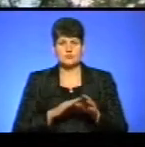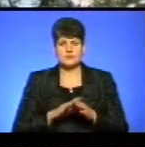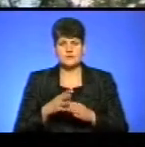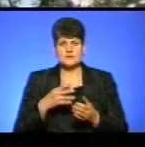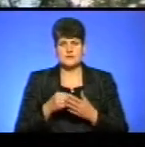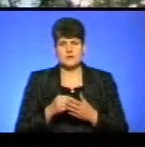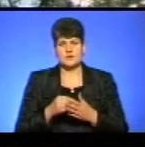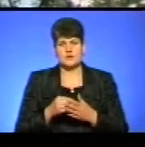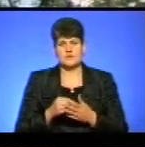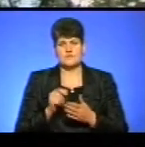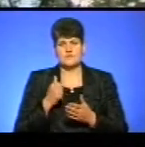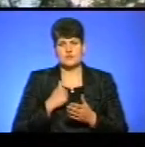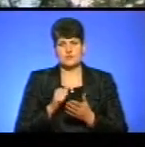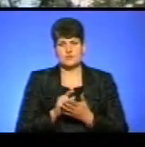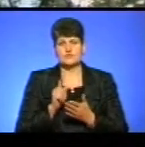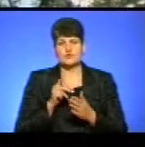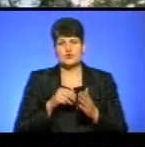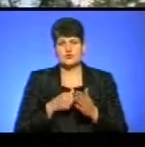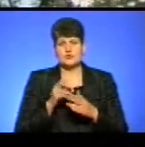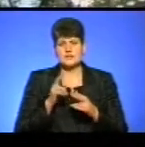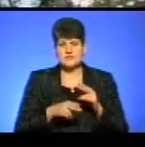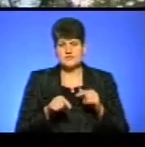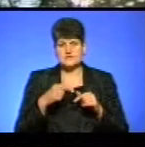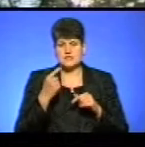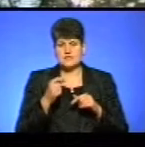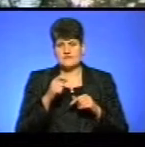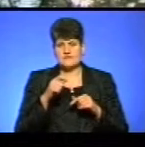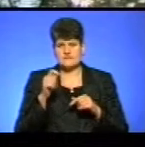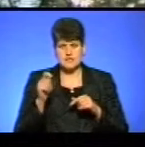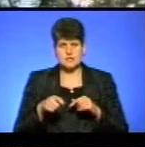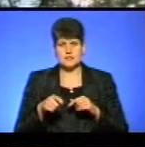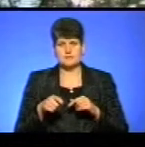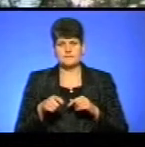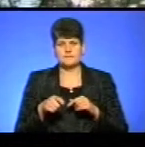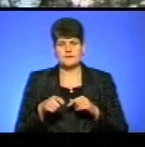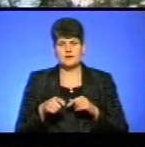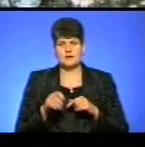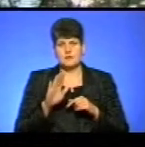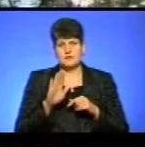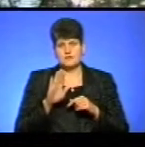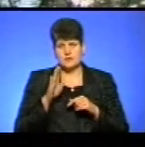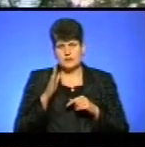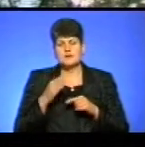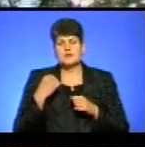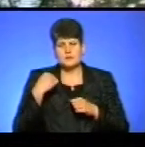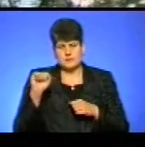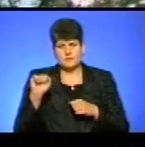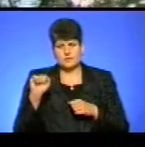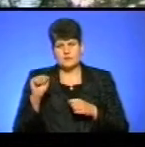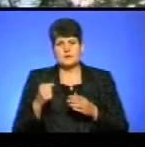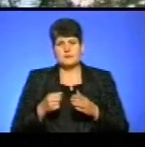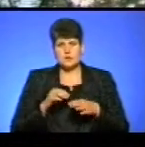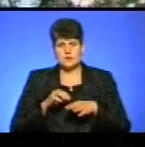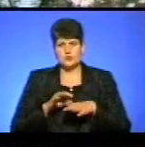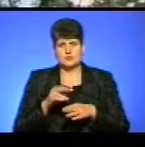військовий обов'язок до кінця. І в цій війні з жорстким, піступним агресором ми переможемо. Ми дойдемо до